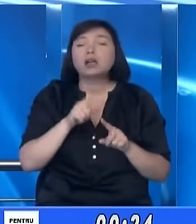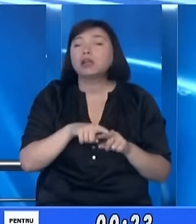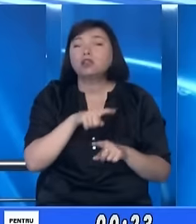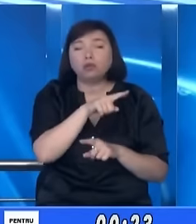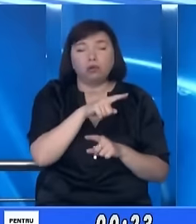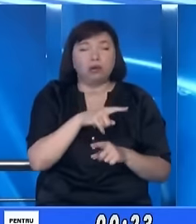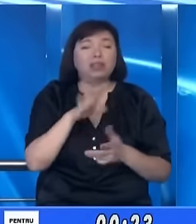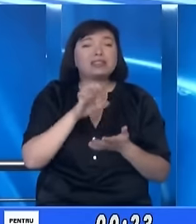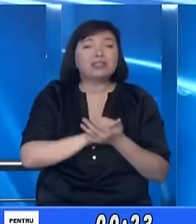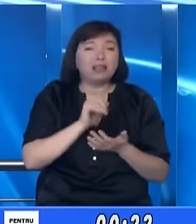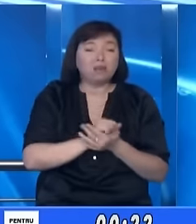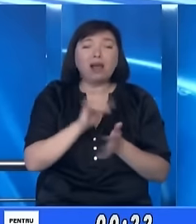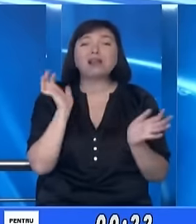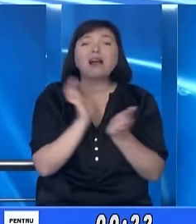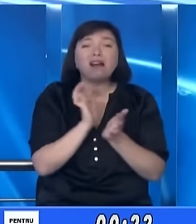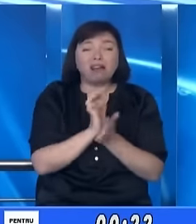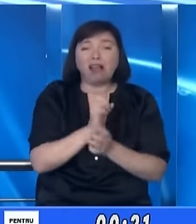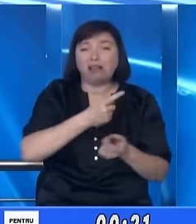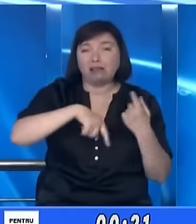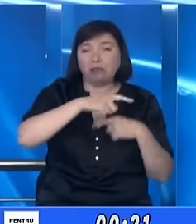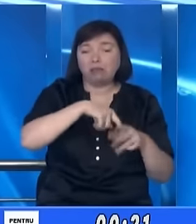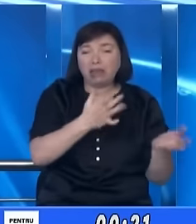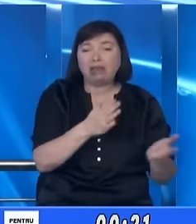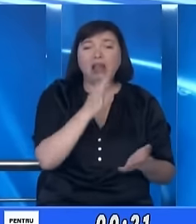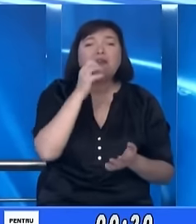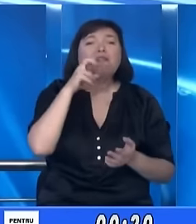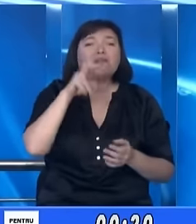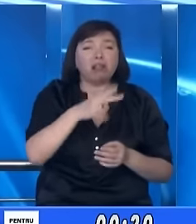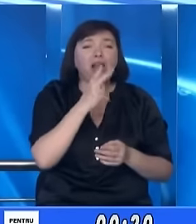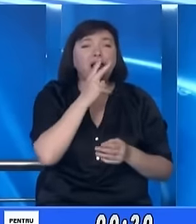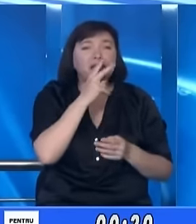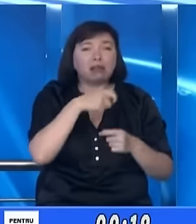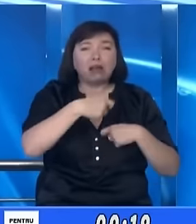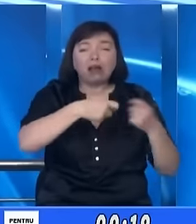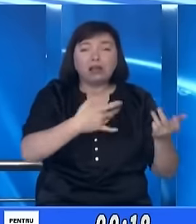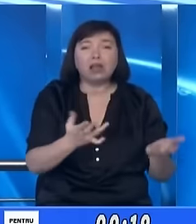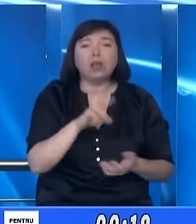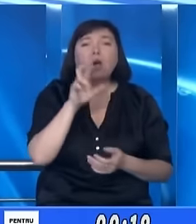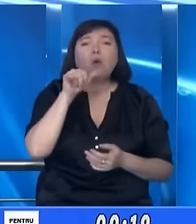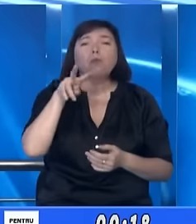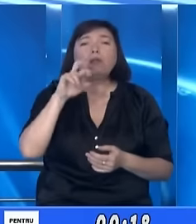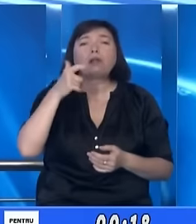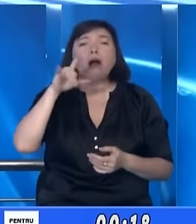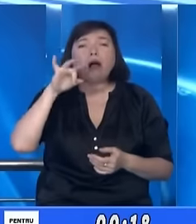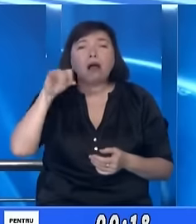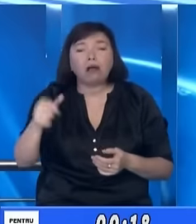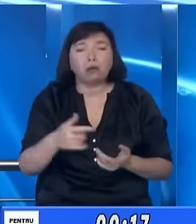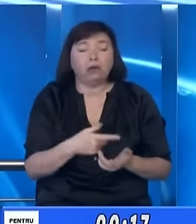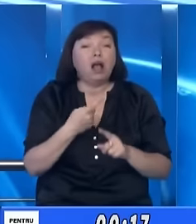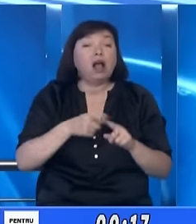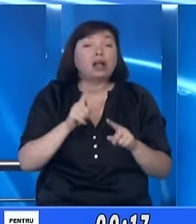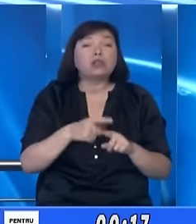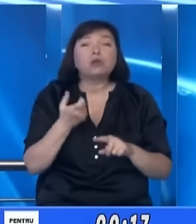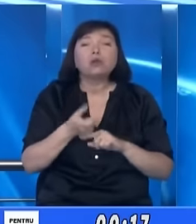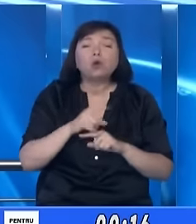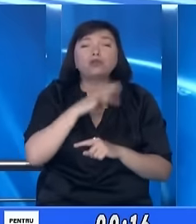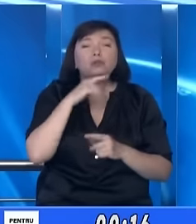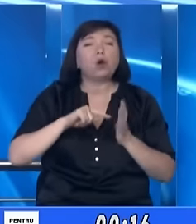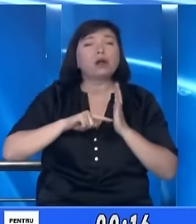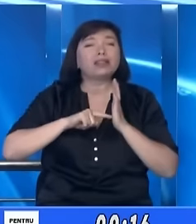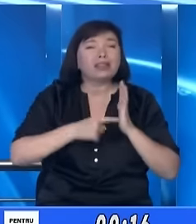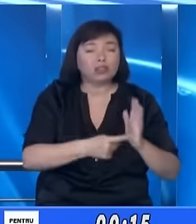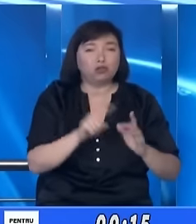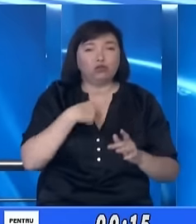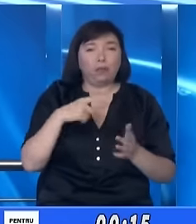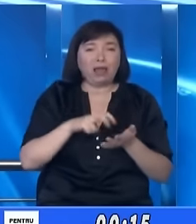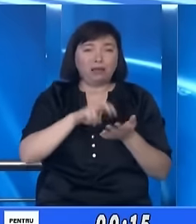și a spird și a contraband de Filat, cu grișa bulgarul, cu acei care inclusiv foarte tare au în stat că eu să mă retrag